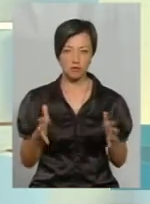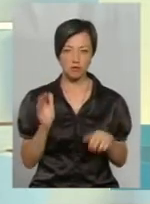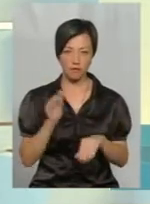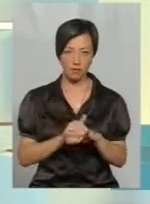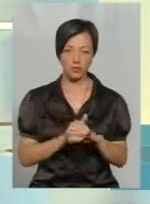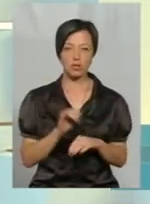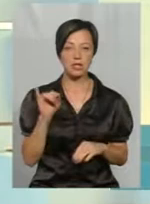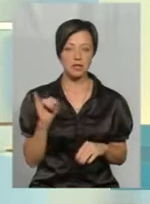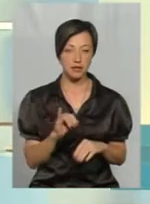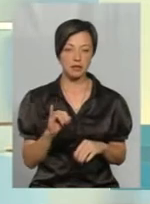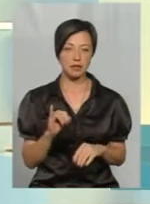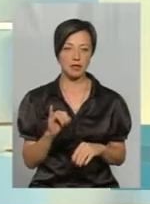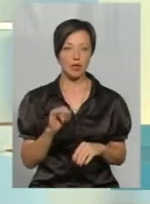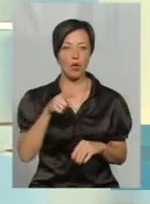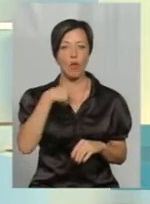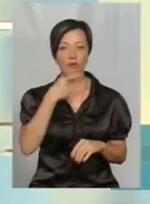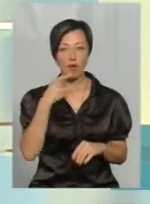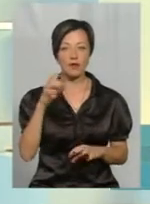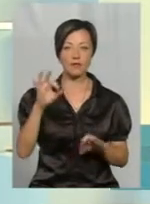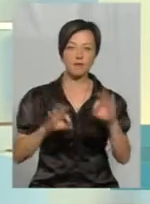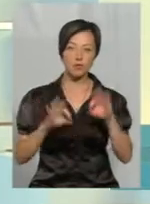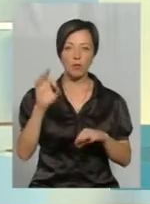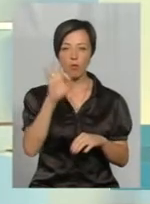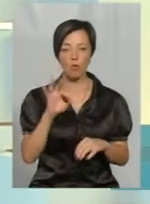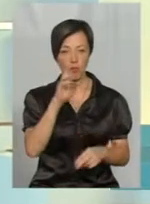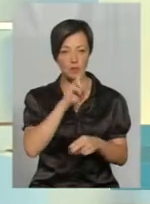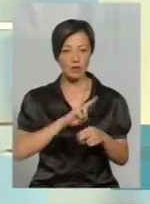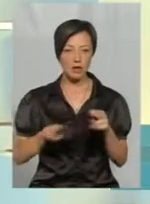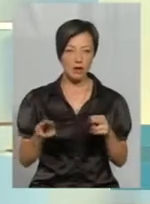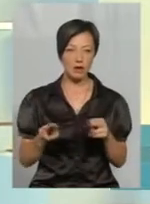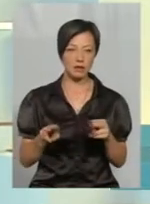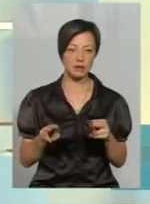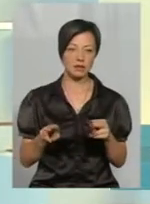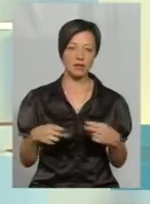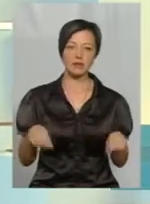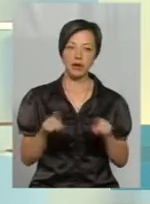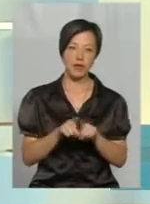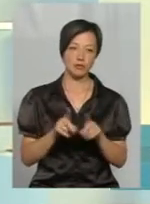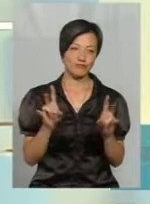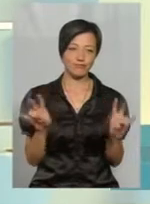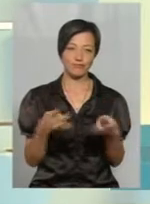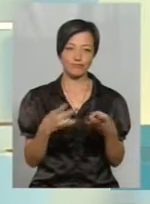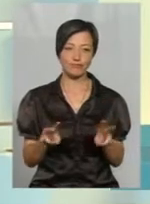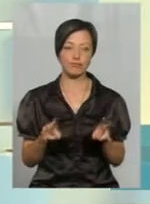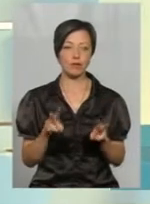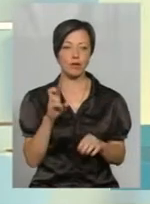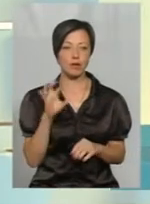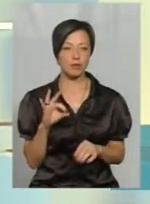І говорити в відсотках про втрати також недоцінно, тому що,